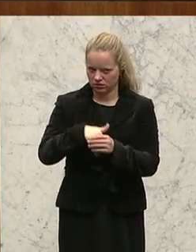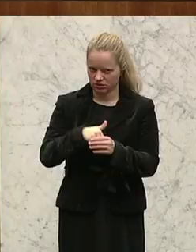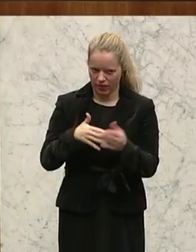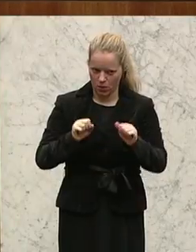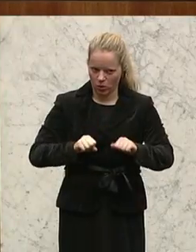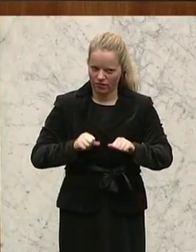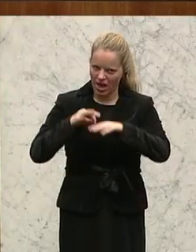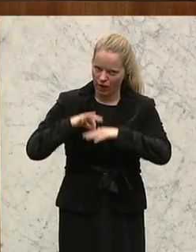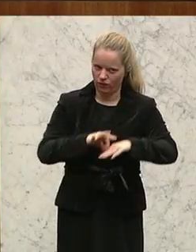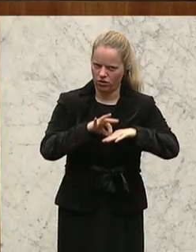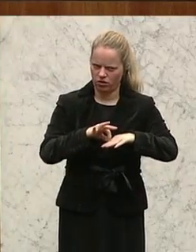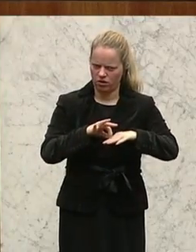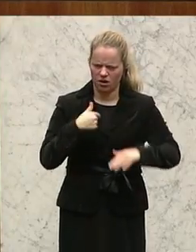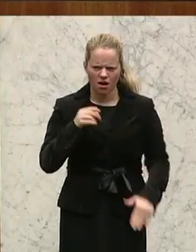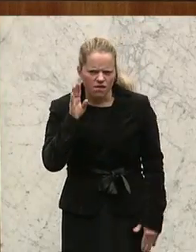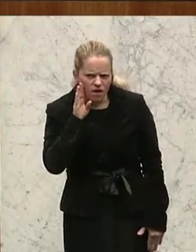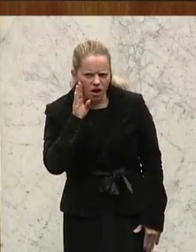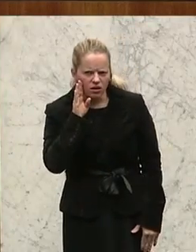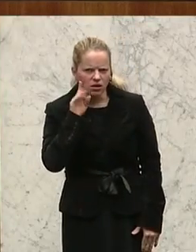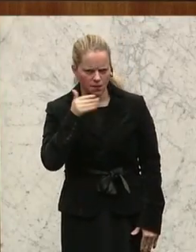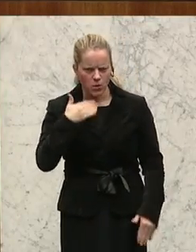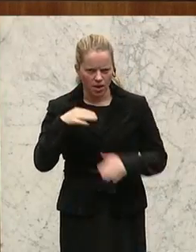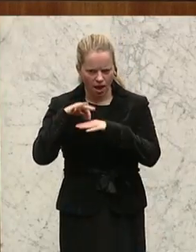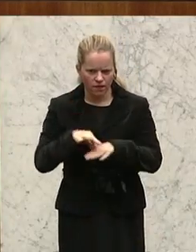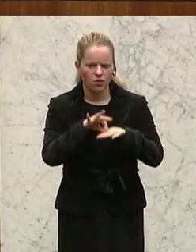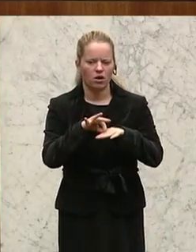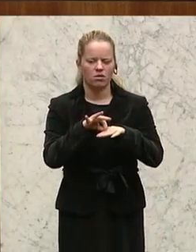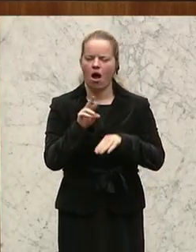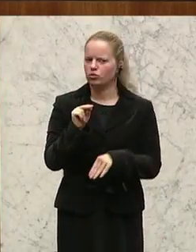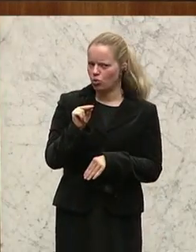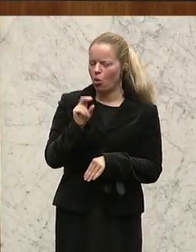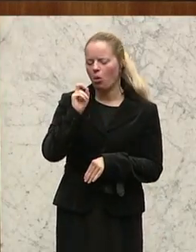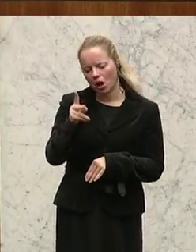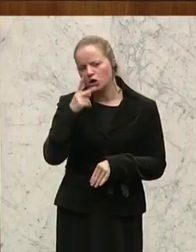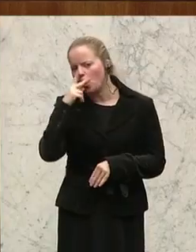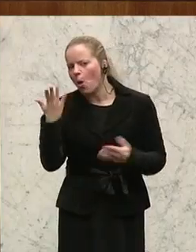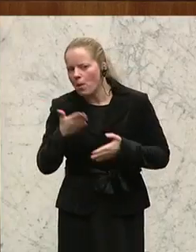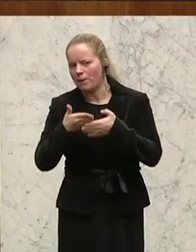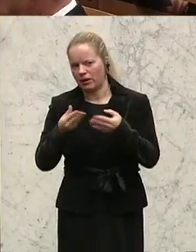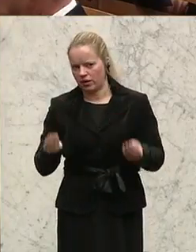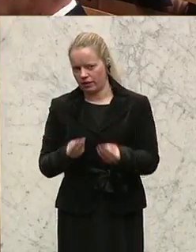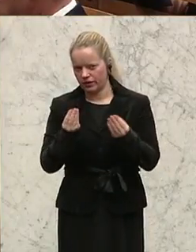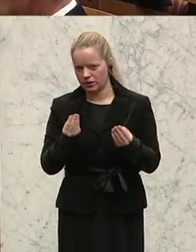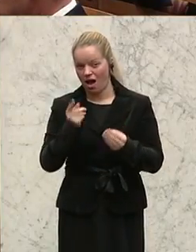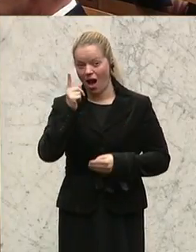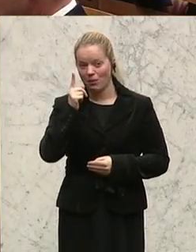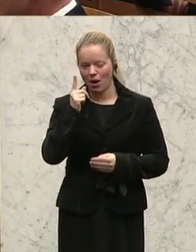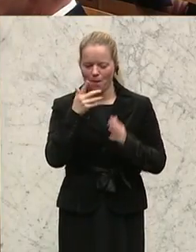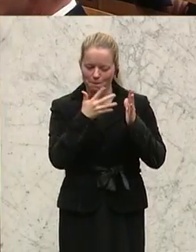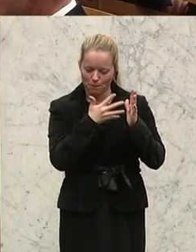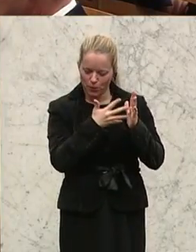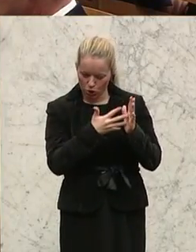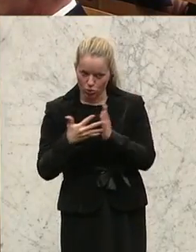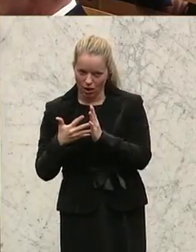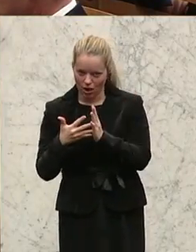das einzuführen gedenken, habe ich mir gedacht, ja, kann man mal schauen, ob das was bringt. Nur, die Begutachtung zum